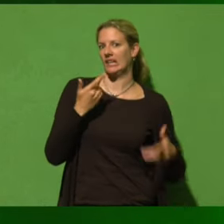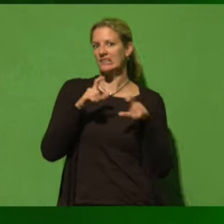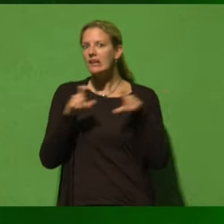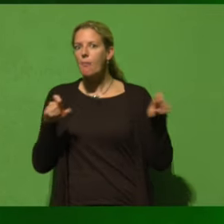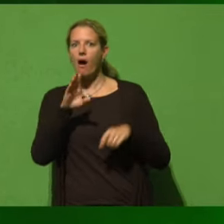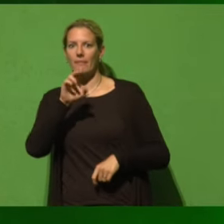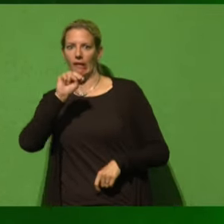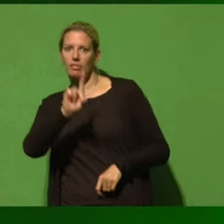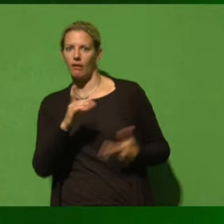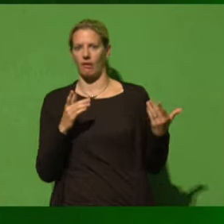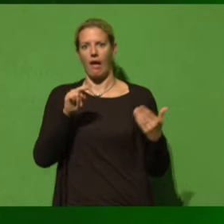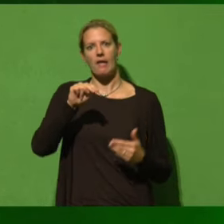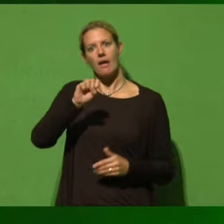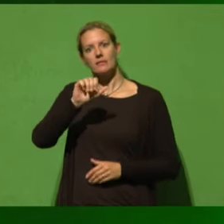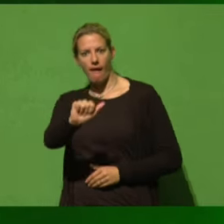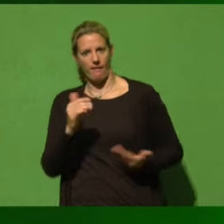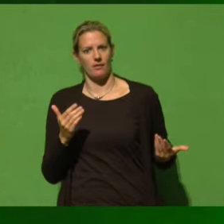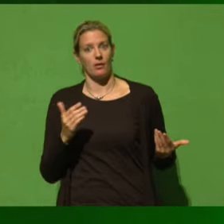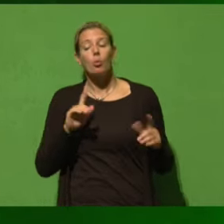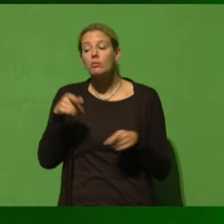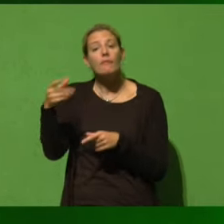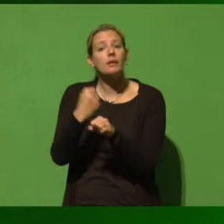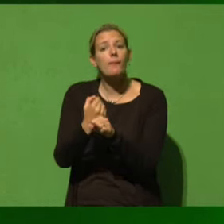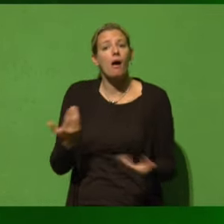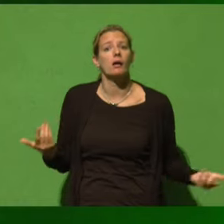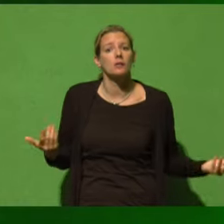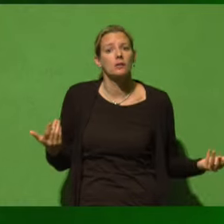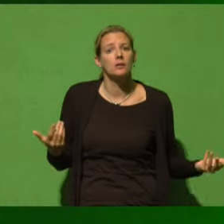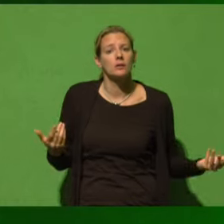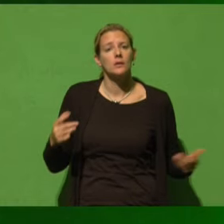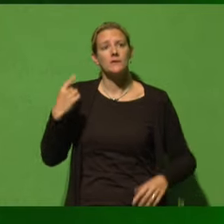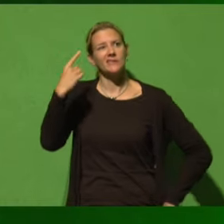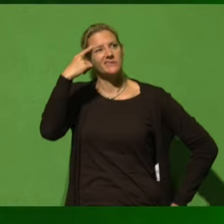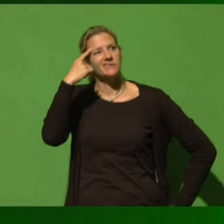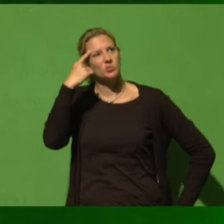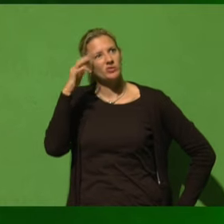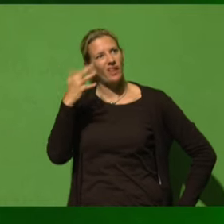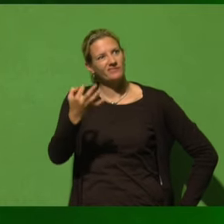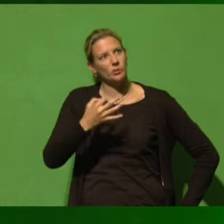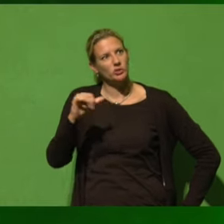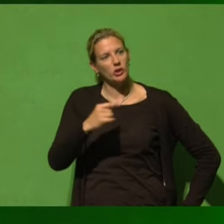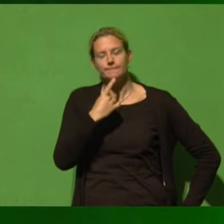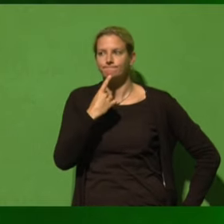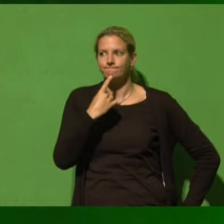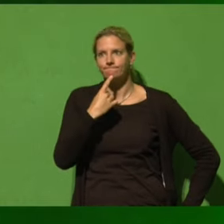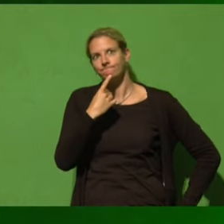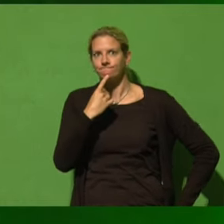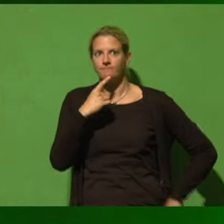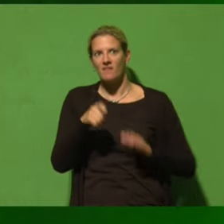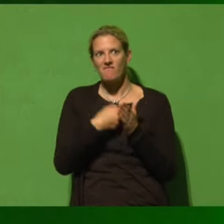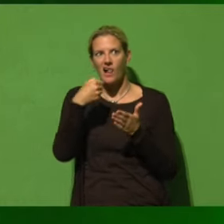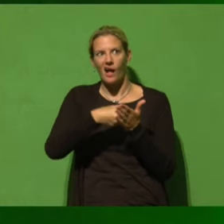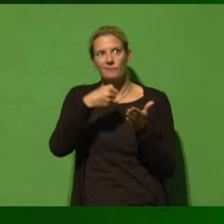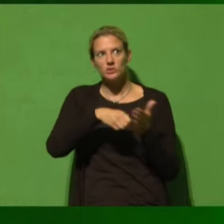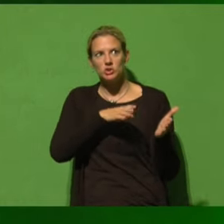anging. Und wie hat Frau Merkel reagiert? Sie hatte Sorge, dass sie das in Schwierigkeiten bringen könnte, dass der Wahlkampf nicht ganz so